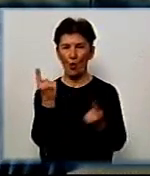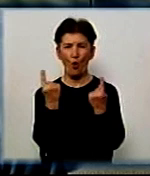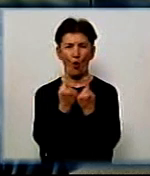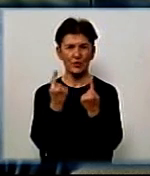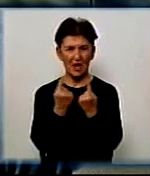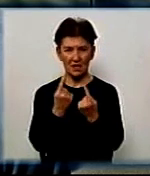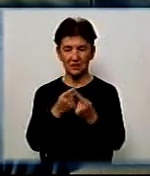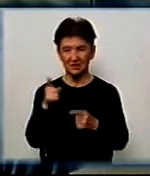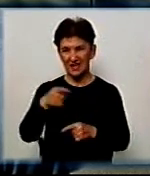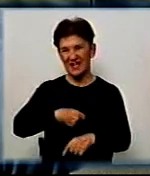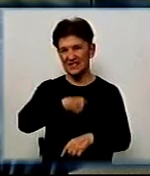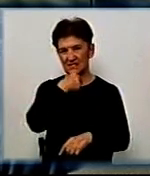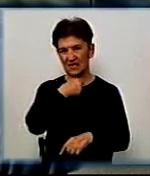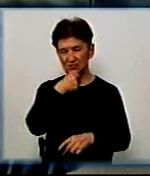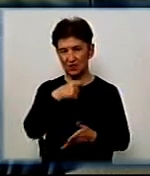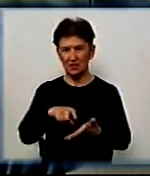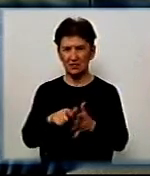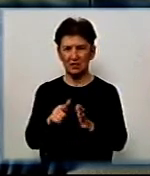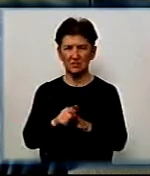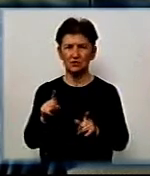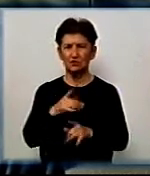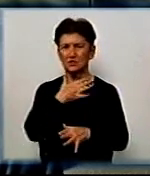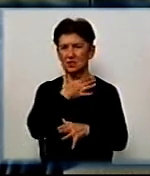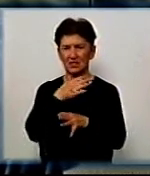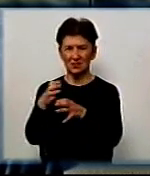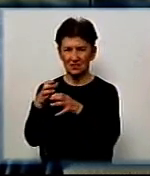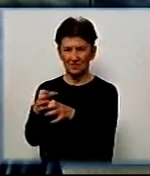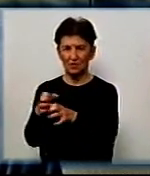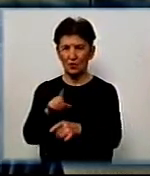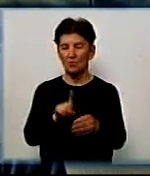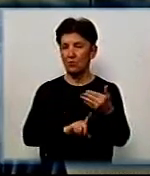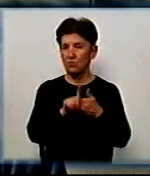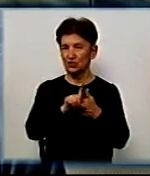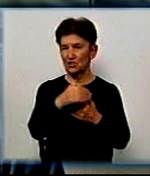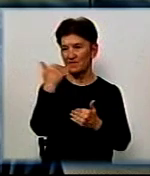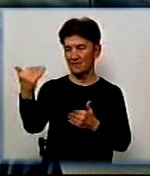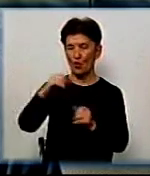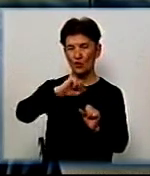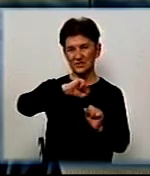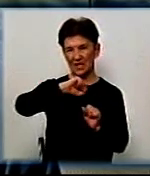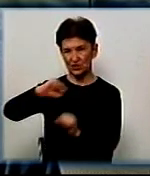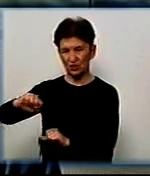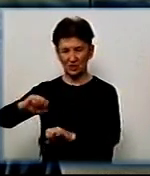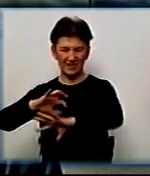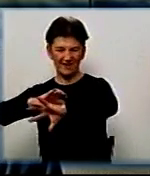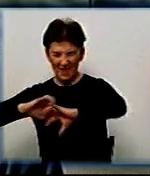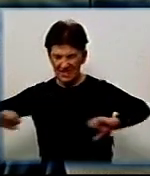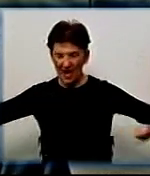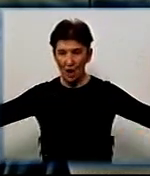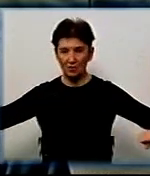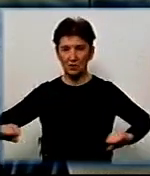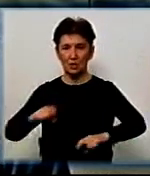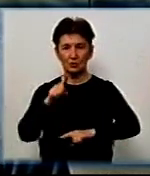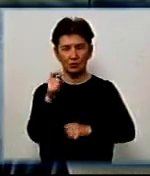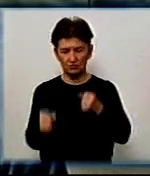цей старшокласник щось там давив, він почав його захищати, почав того відтягувати, той